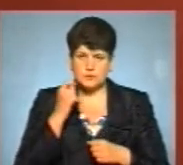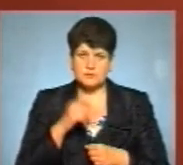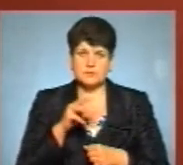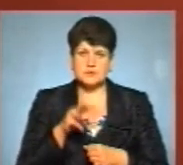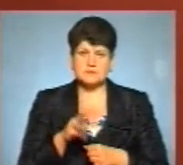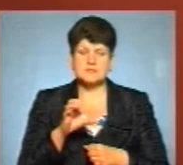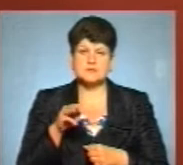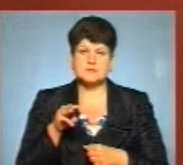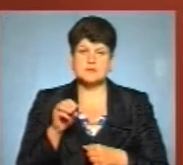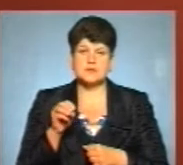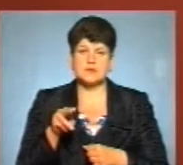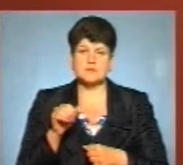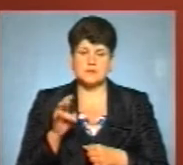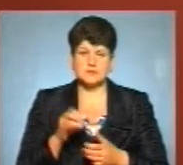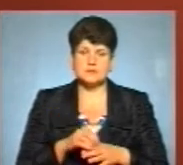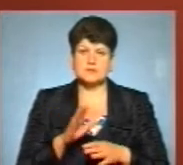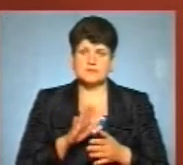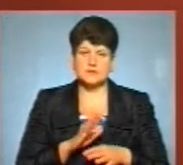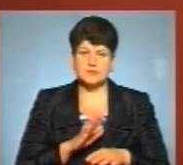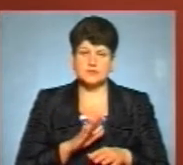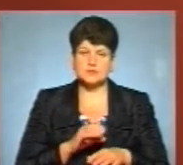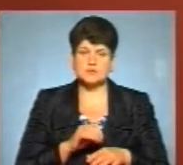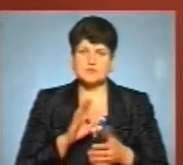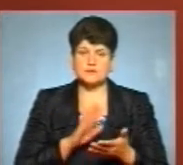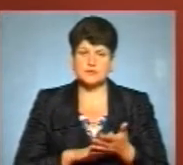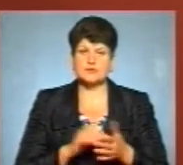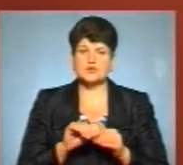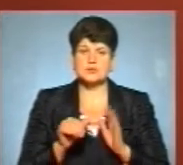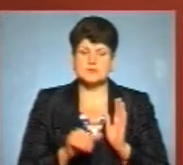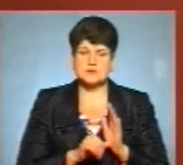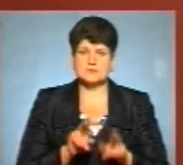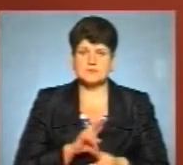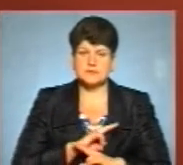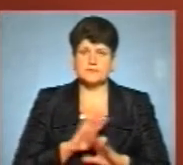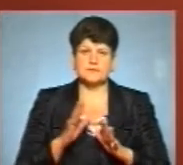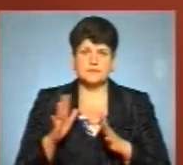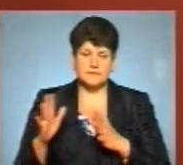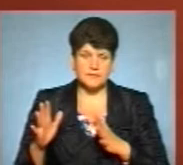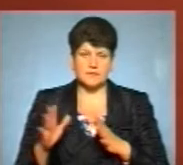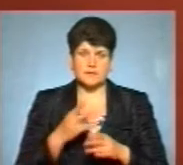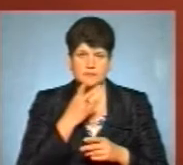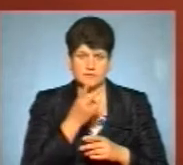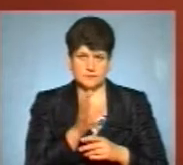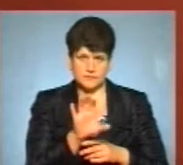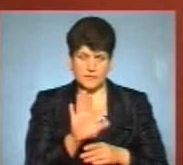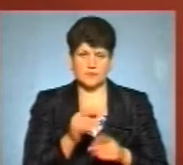Степанов. Зафіксовано 16 летальних випадків. Давайте подивимося його коментар, потім повернемося.